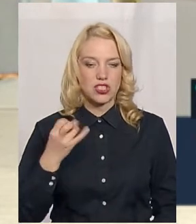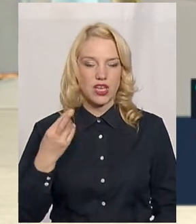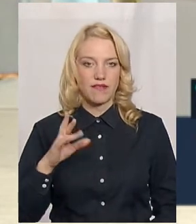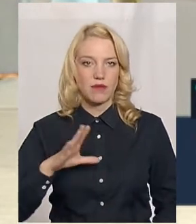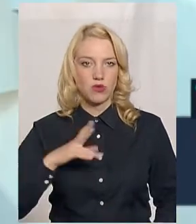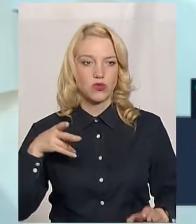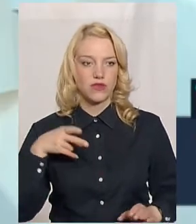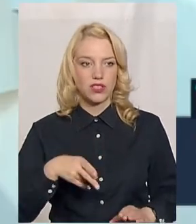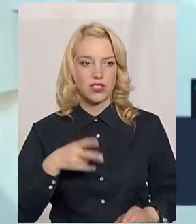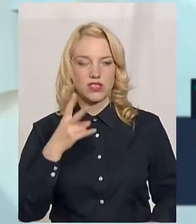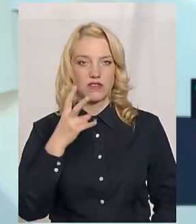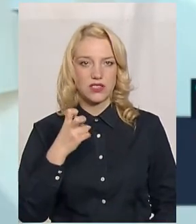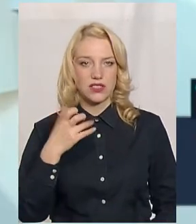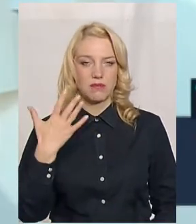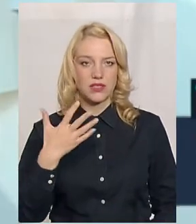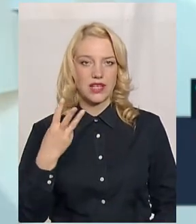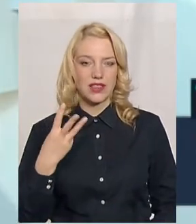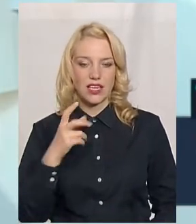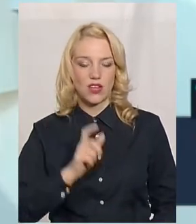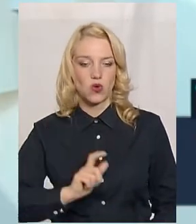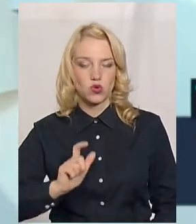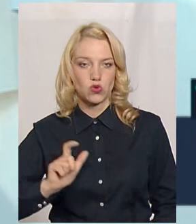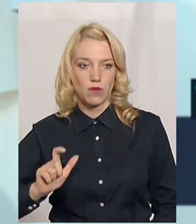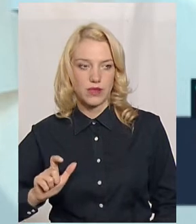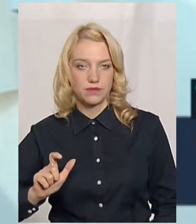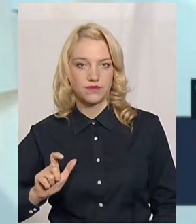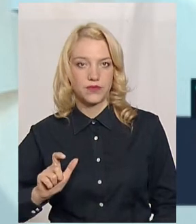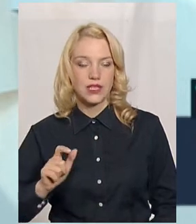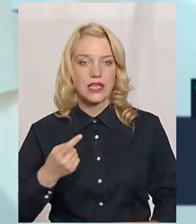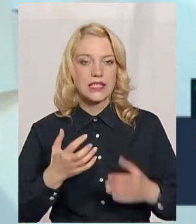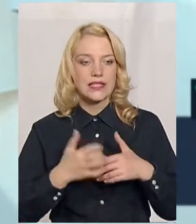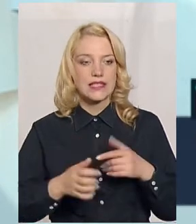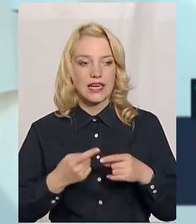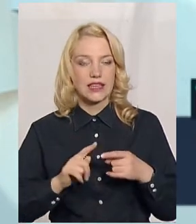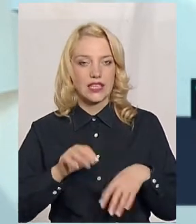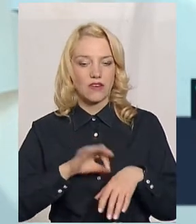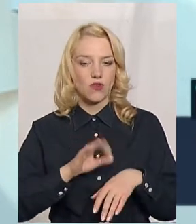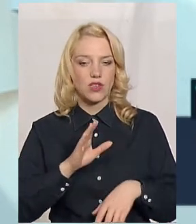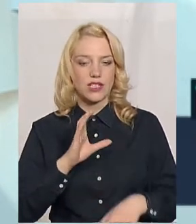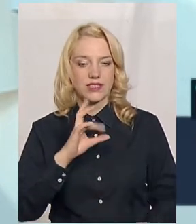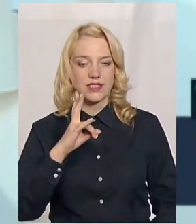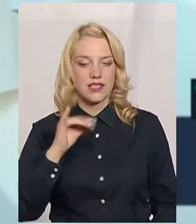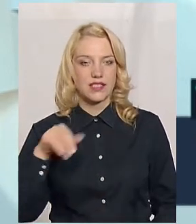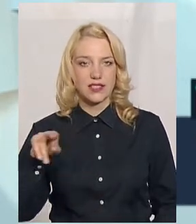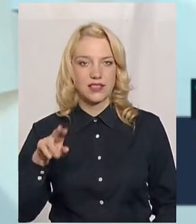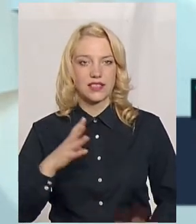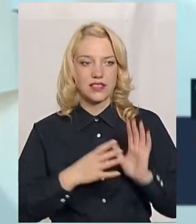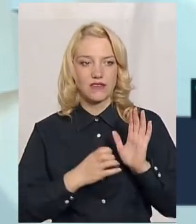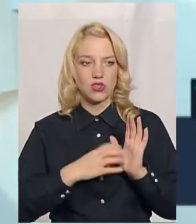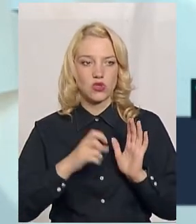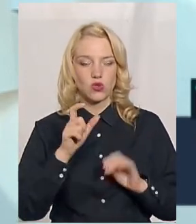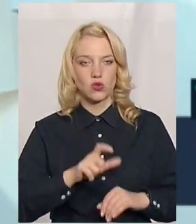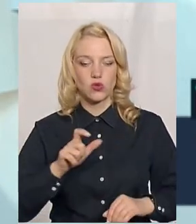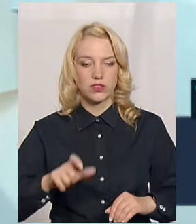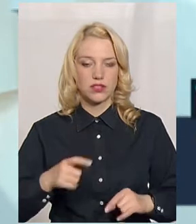2253 особи. Серед них хворих на СНІД – це близько 900 осіб. Це